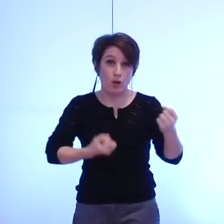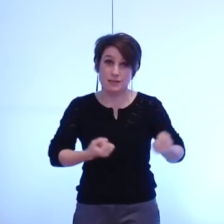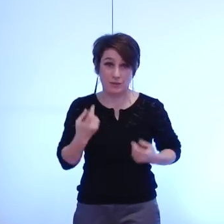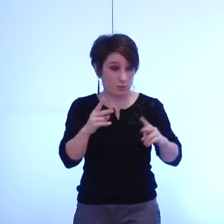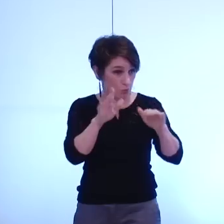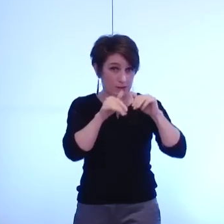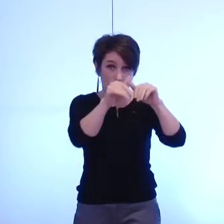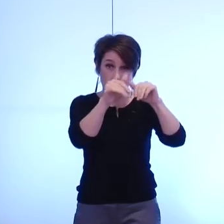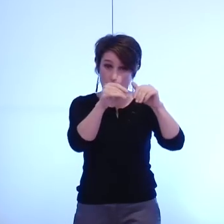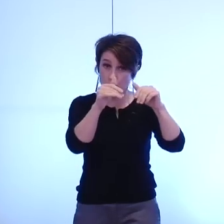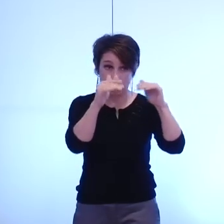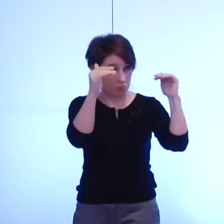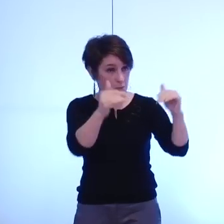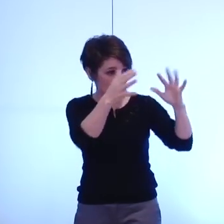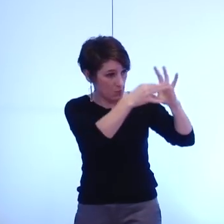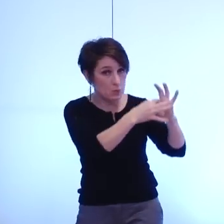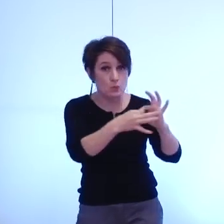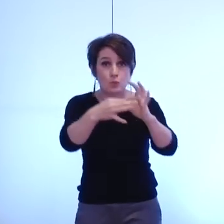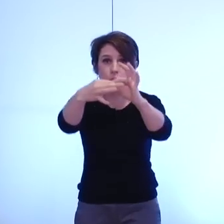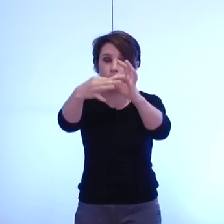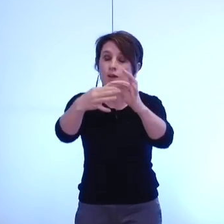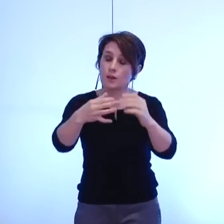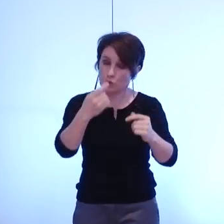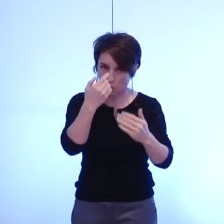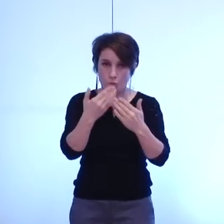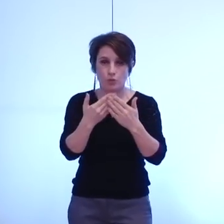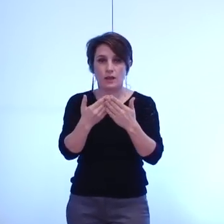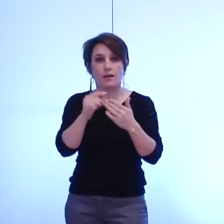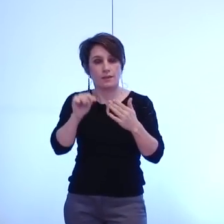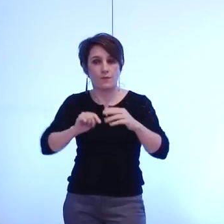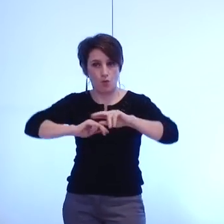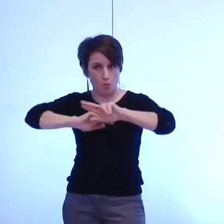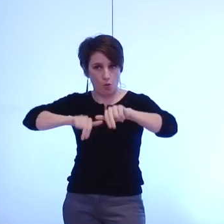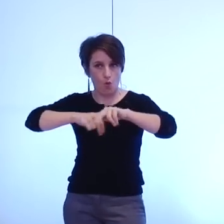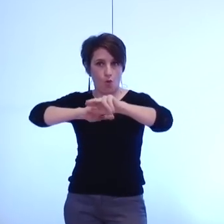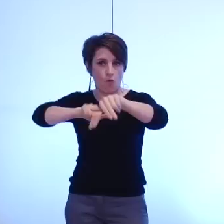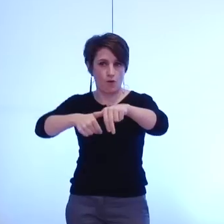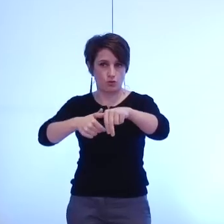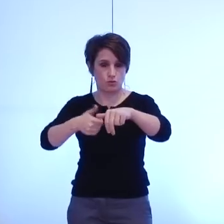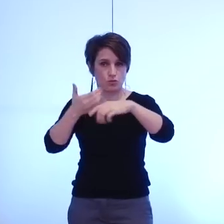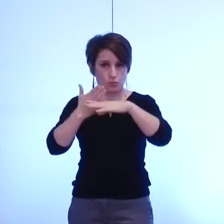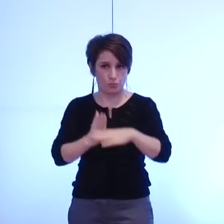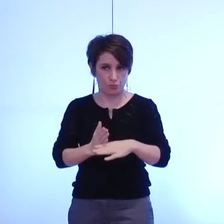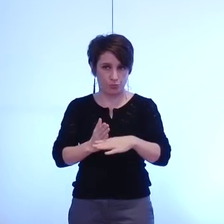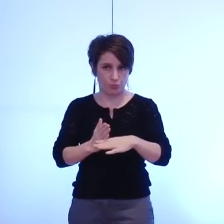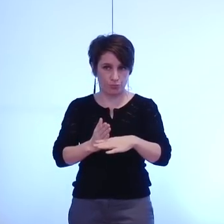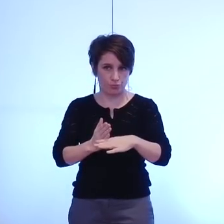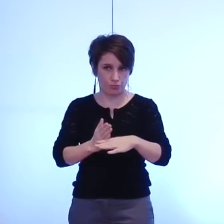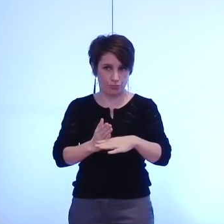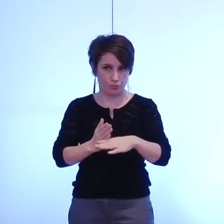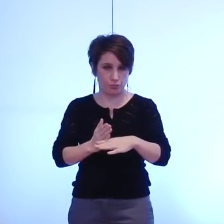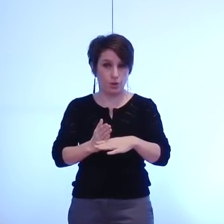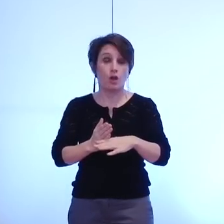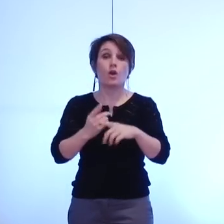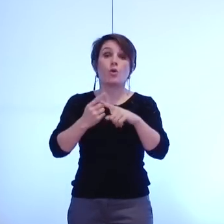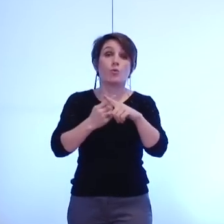public au 1er janvier 2015 et que ces conventions puissent être dénoncées par la métropole et la ville de Grenoble au fur